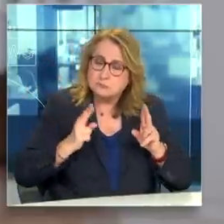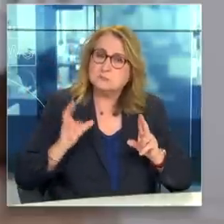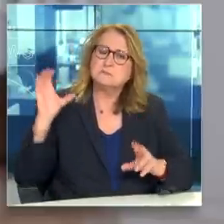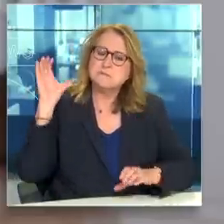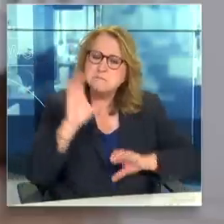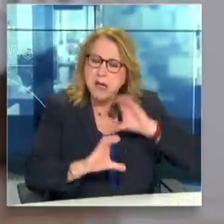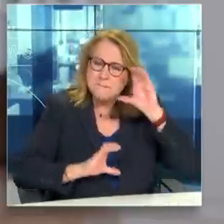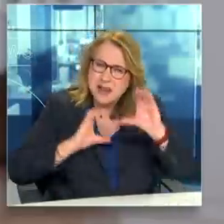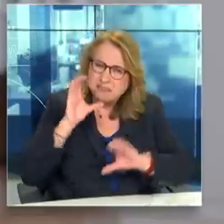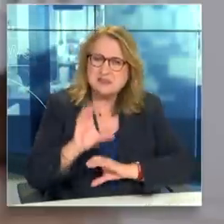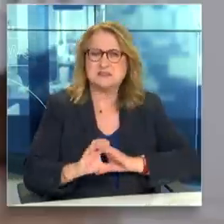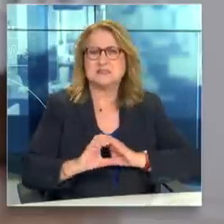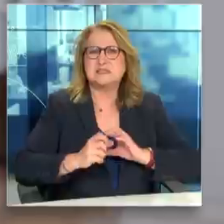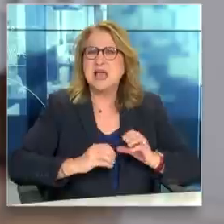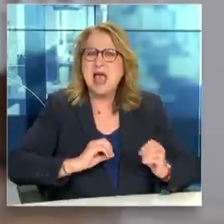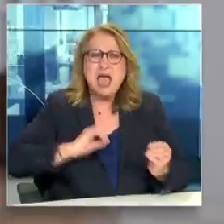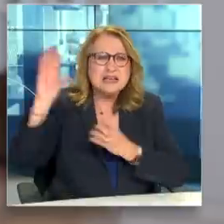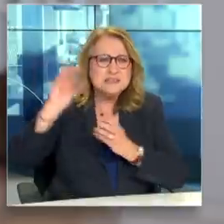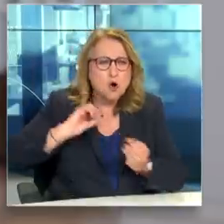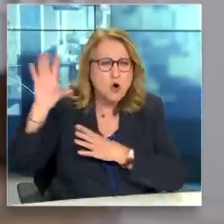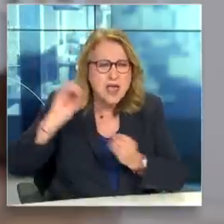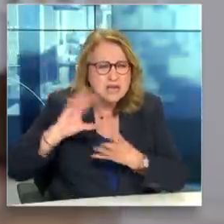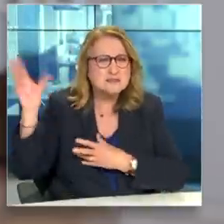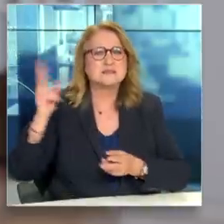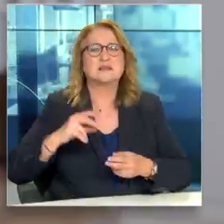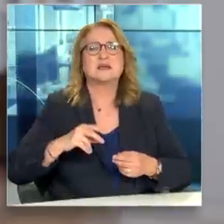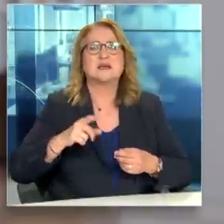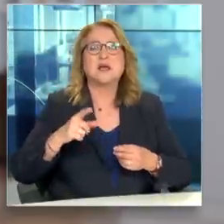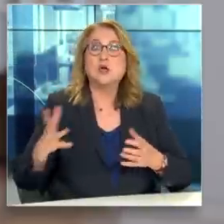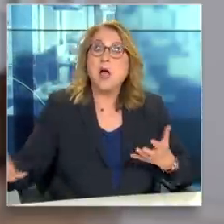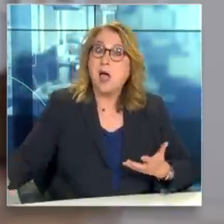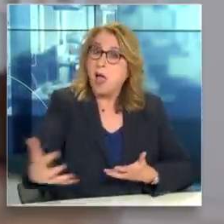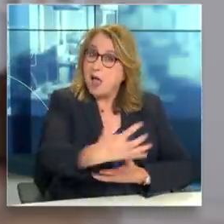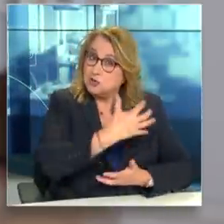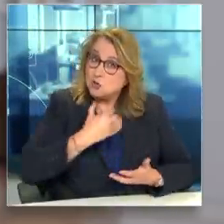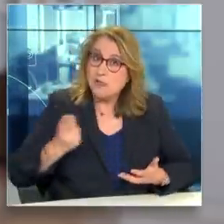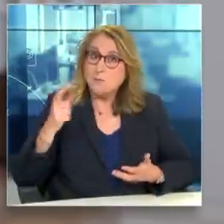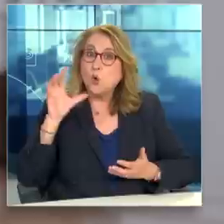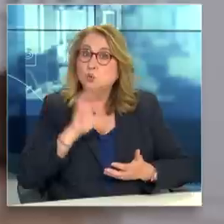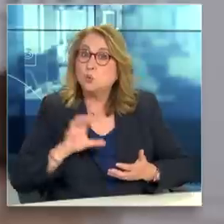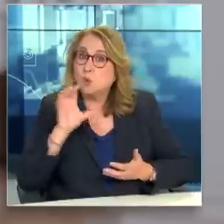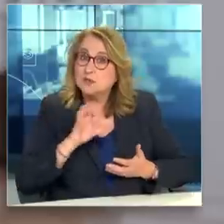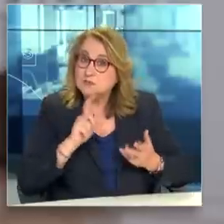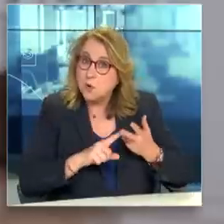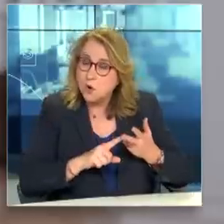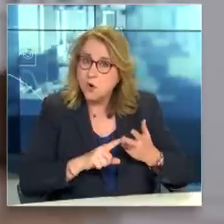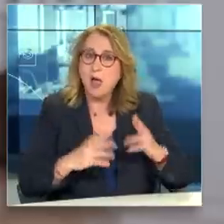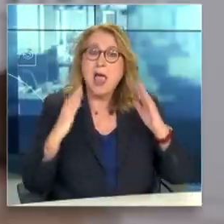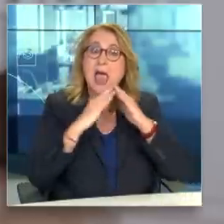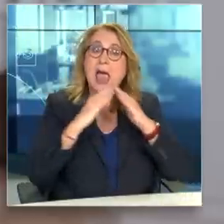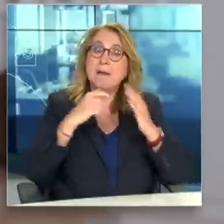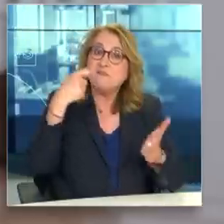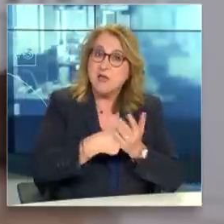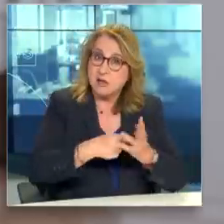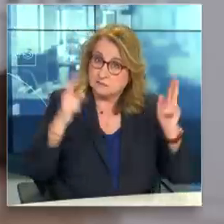εξαγωγές, αλλά και έσοδα από τον τουρισμό της. Η κοινωνία μας πληρώνει χαμηλότερους φόρους και ένφια. Η